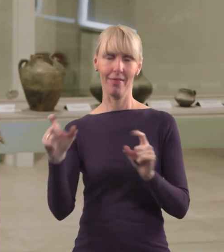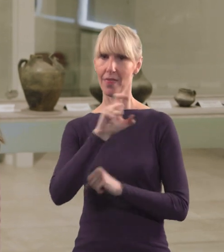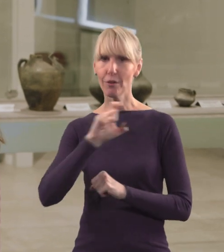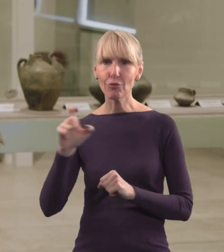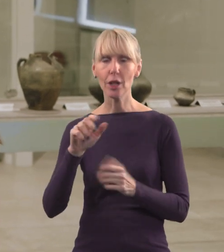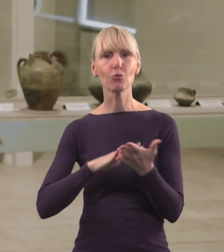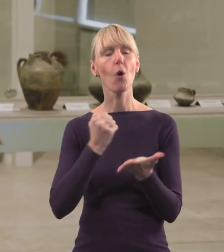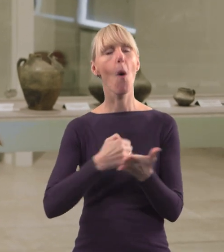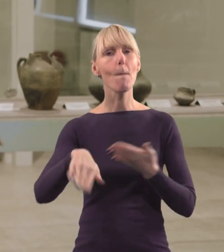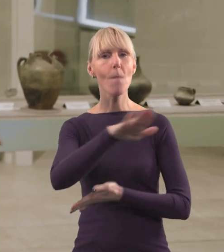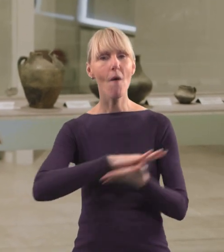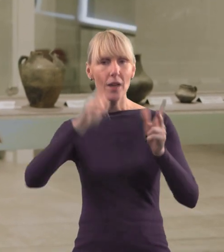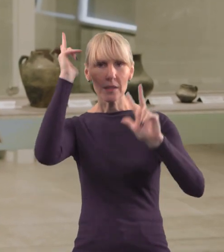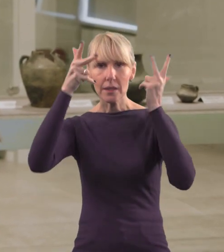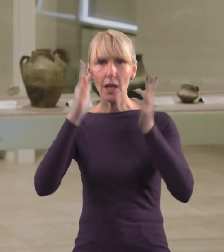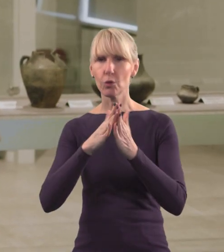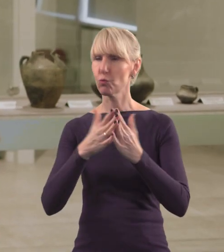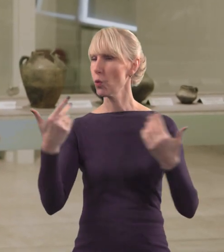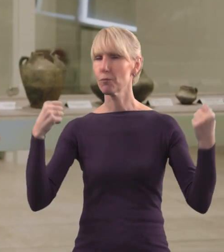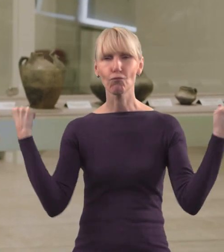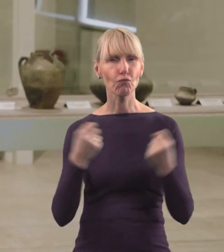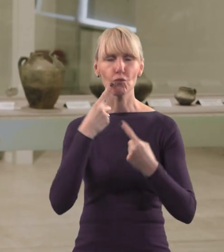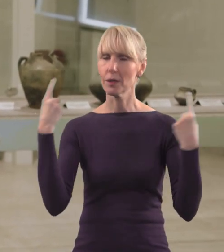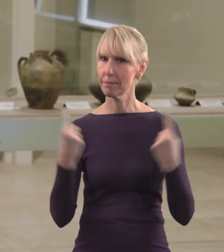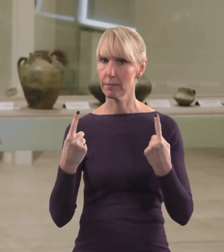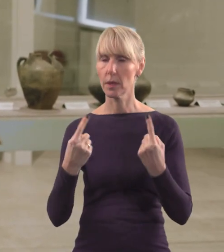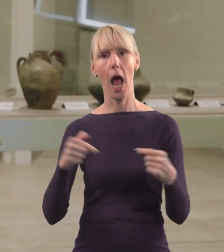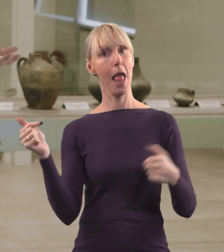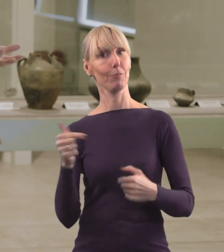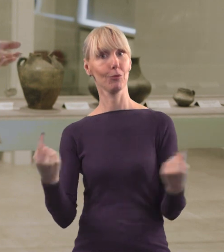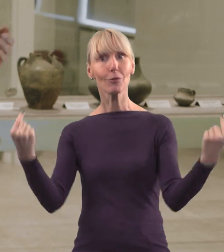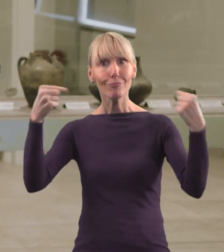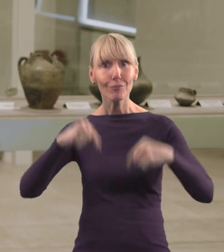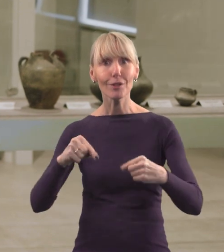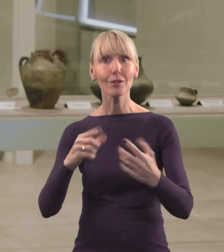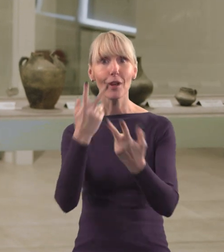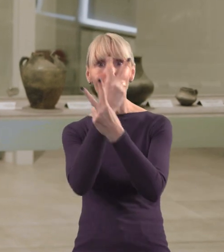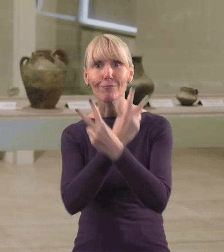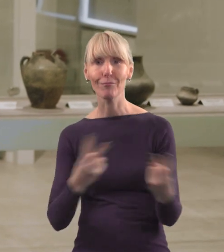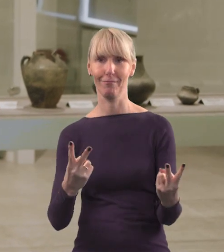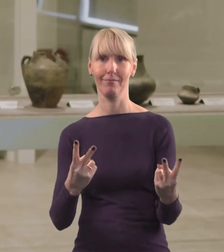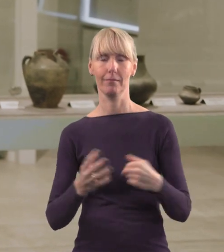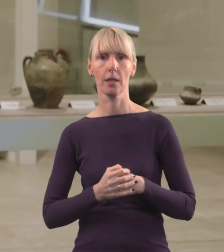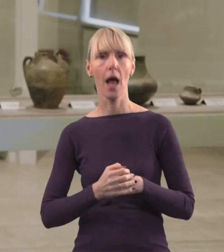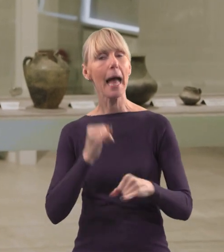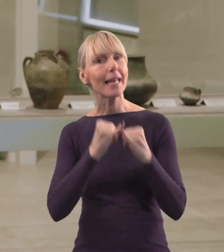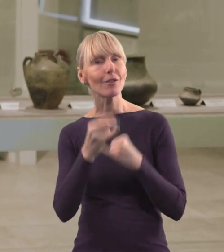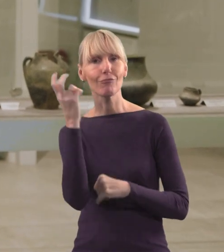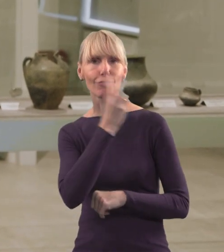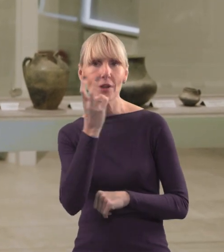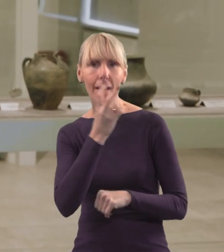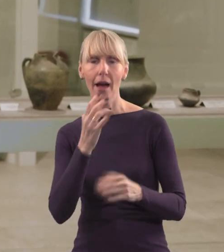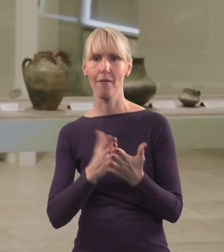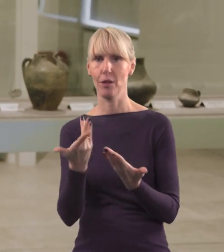Skierniewicki oferuje mnóstwo atrakcji dla zwiedzających, ale musicie tutaj przyjechać, żeby to odkryć. A jeśli jesteście ciekawi, jakie